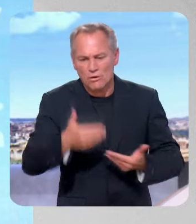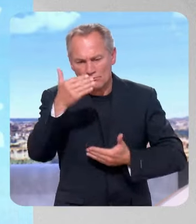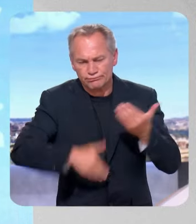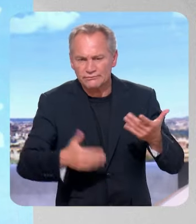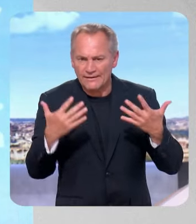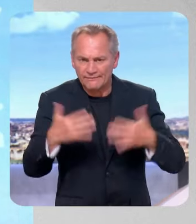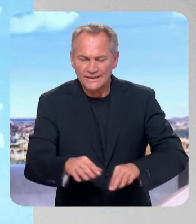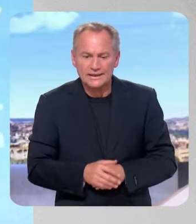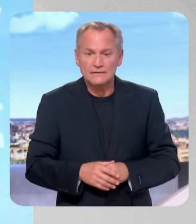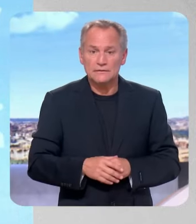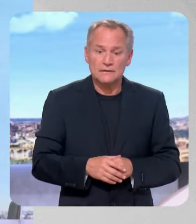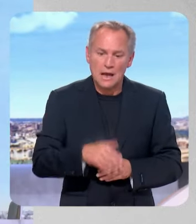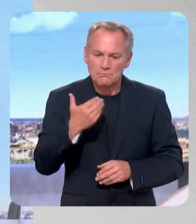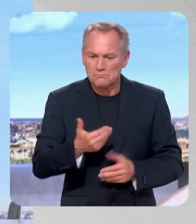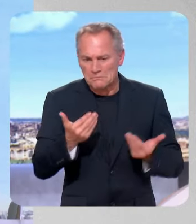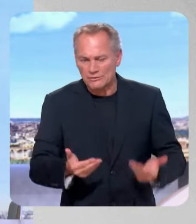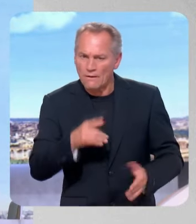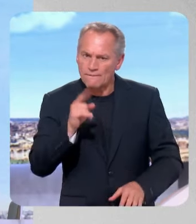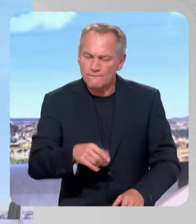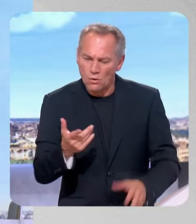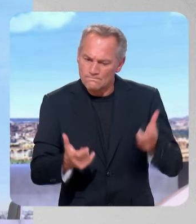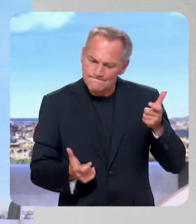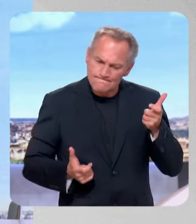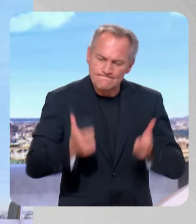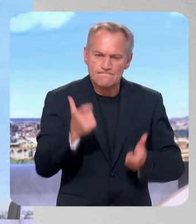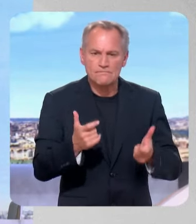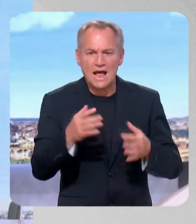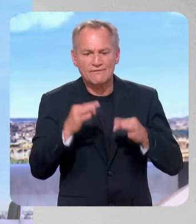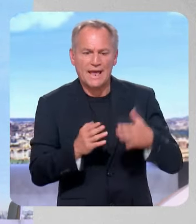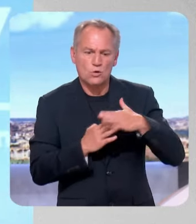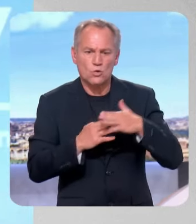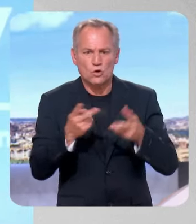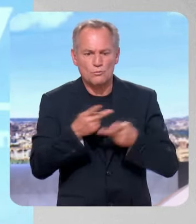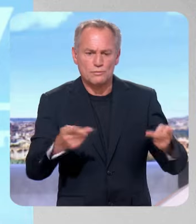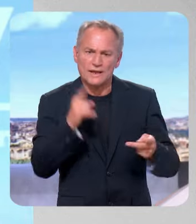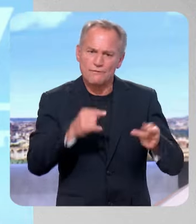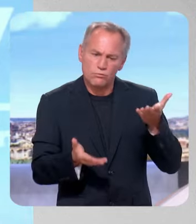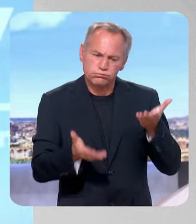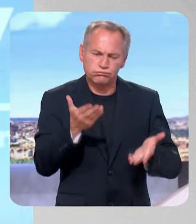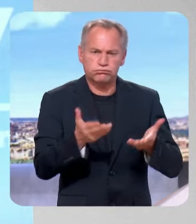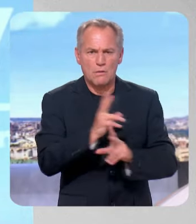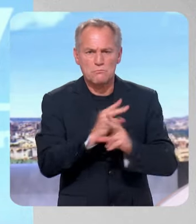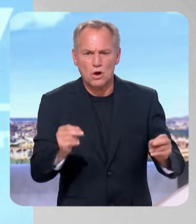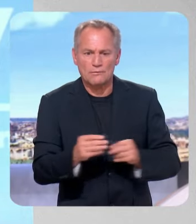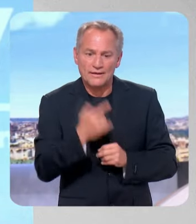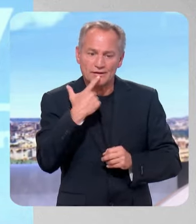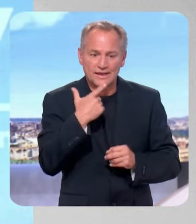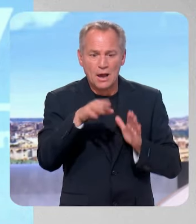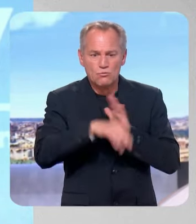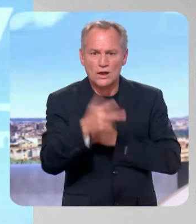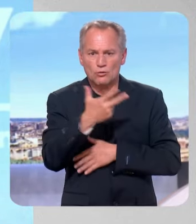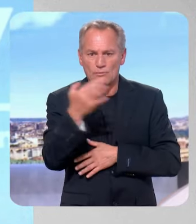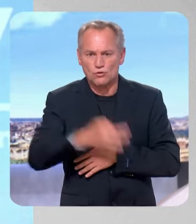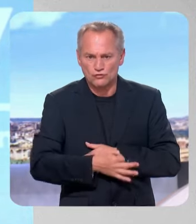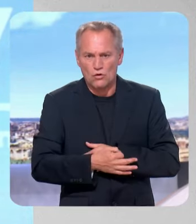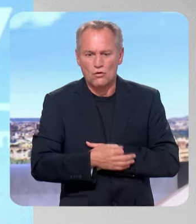Il faut rétablir sereinement, mais fermement, les comptes publics, avec un objectif, revenir sous les 3% de déficit en